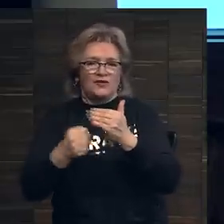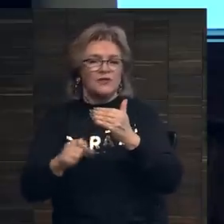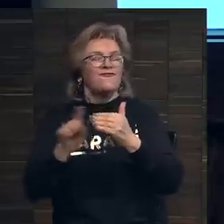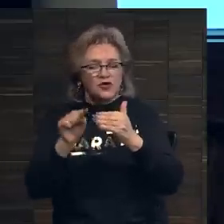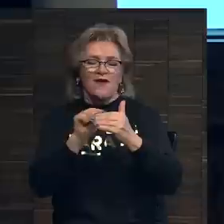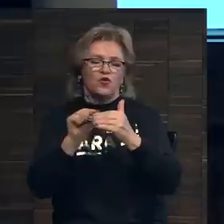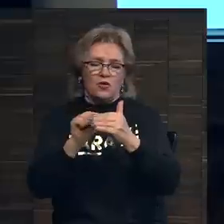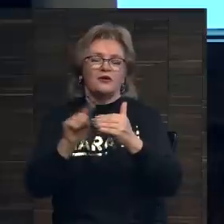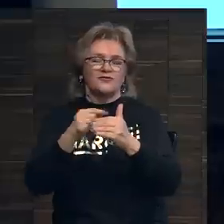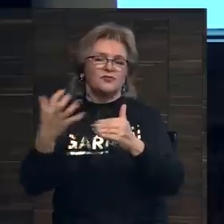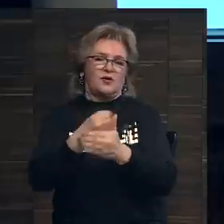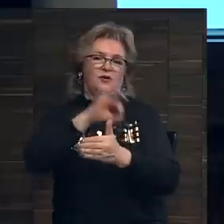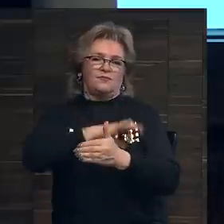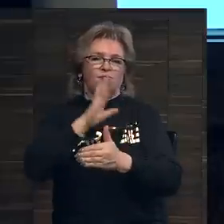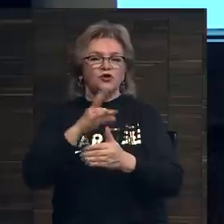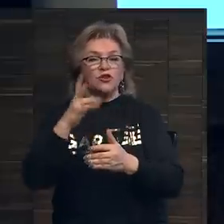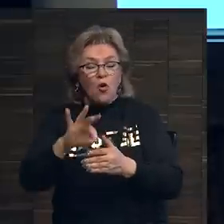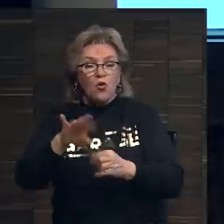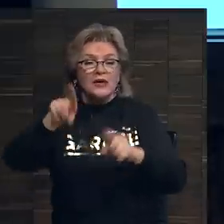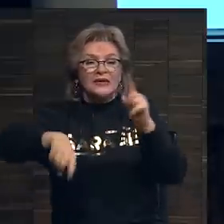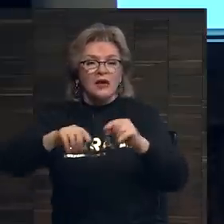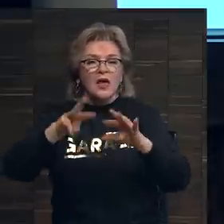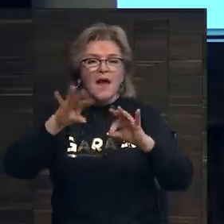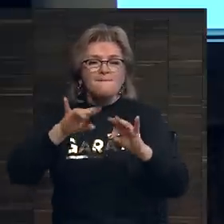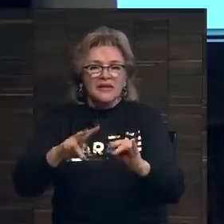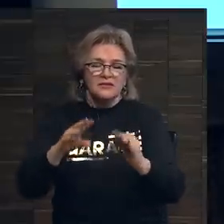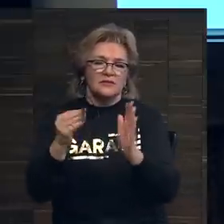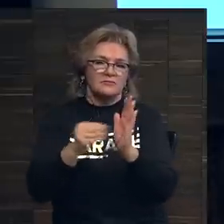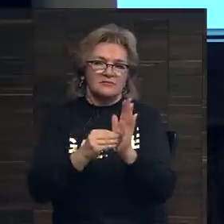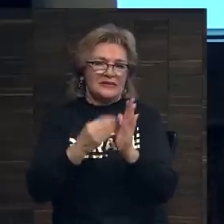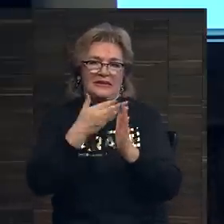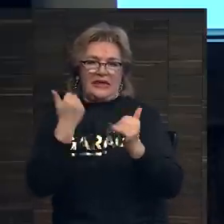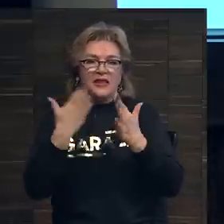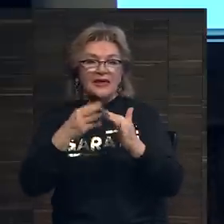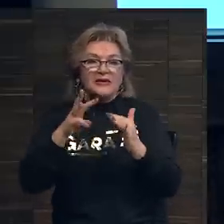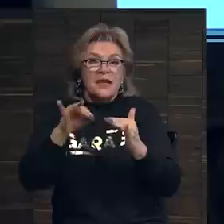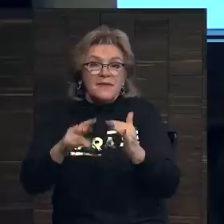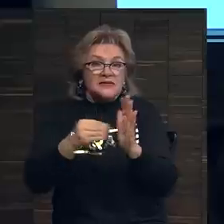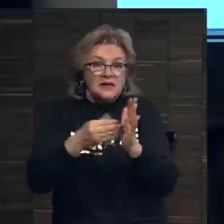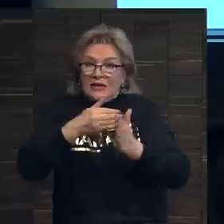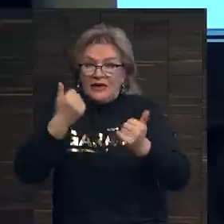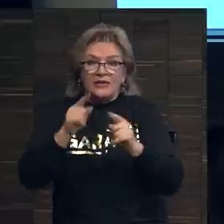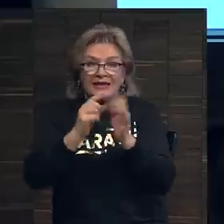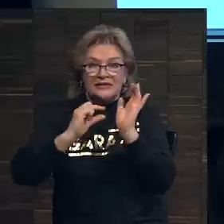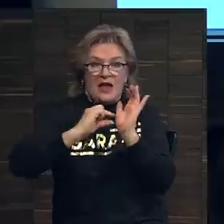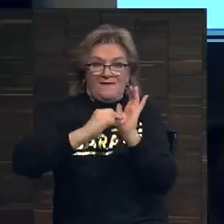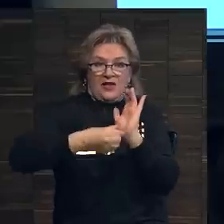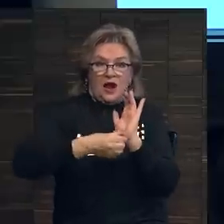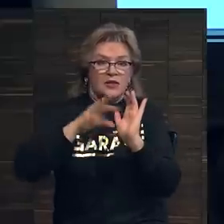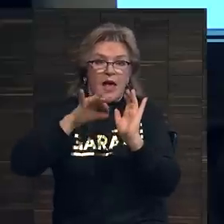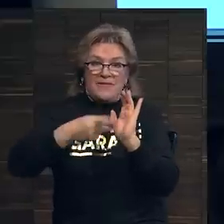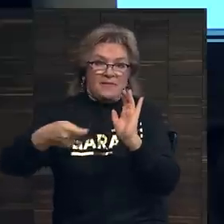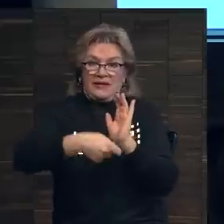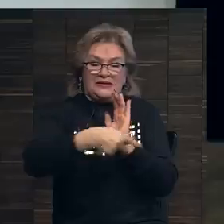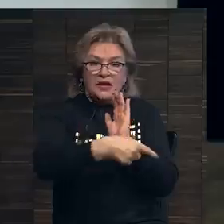все-таки за нее выключат. Но иногда минимальной цены нет. И если минимальной цены нет, если стоит такой квадратик минимальной